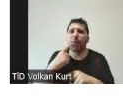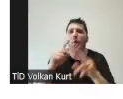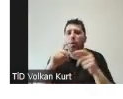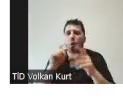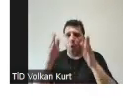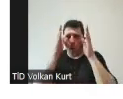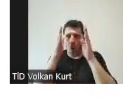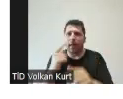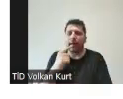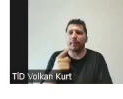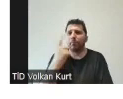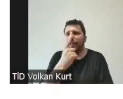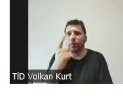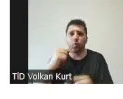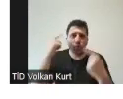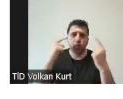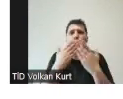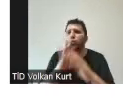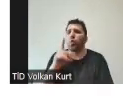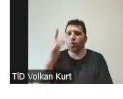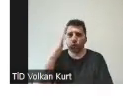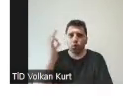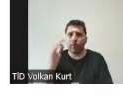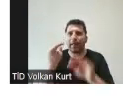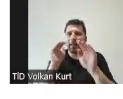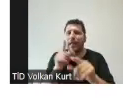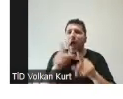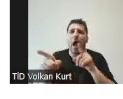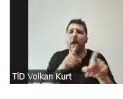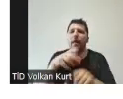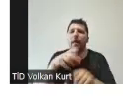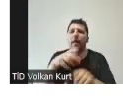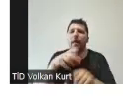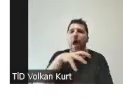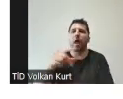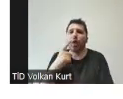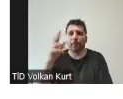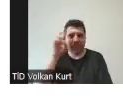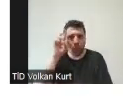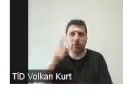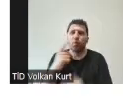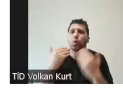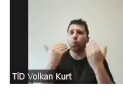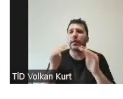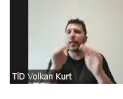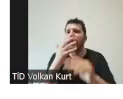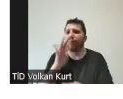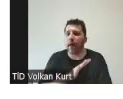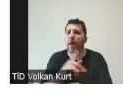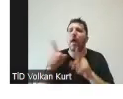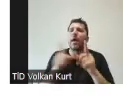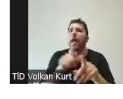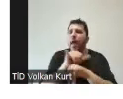bir düşünmeyin kendinizi. Uzman destekleri, hangi alanlar psikolojik destek de belirliyor. Aynı zamanda